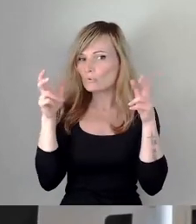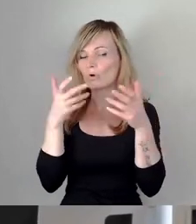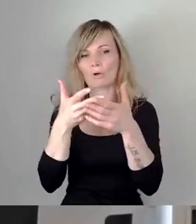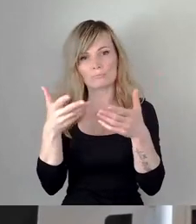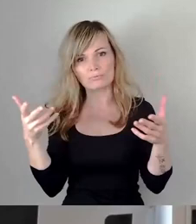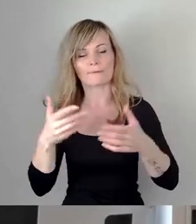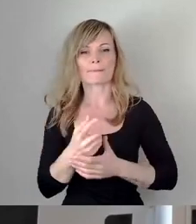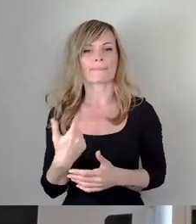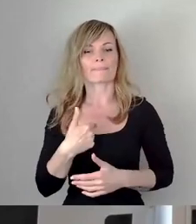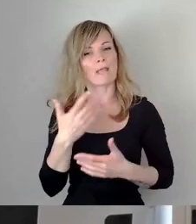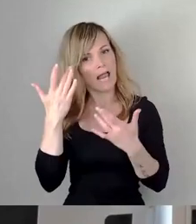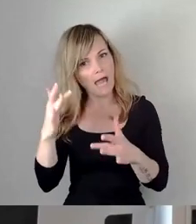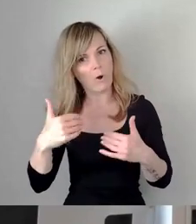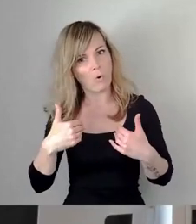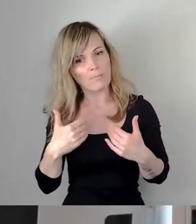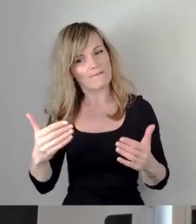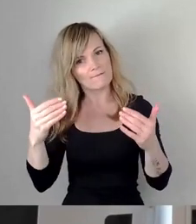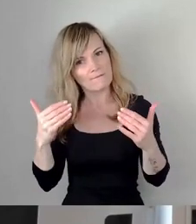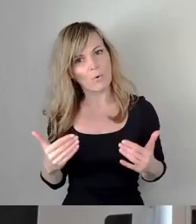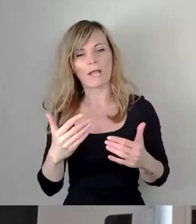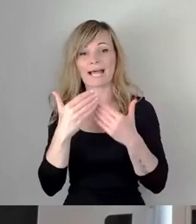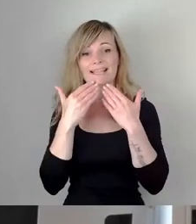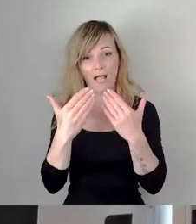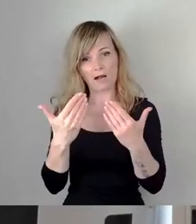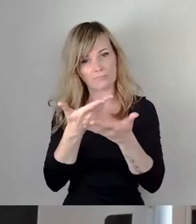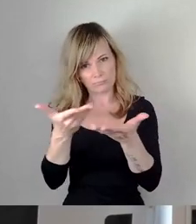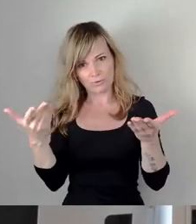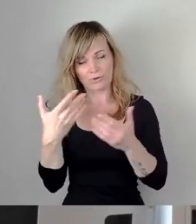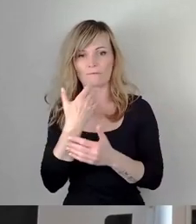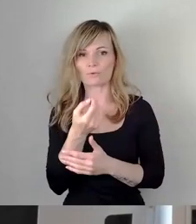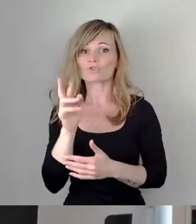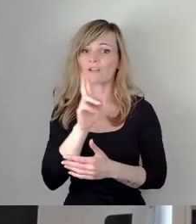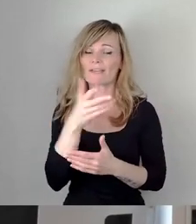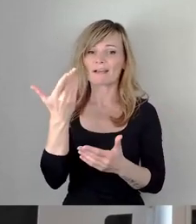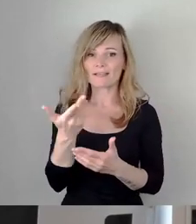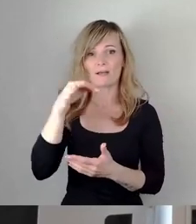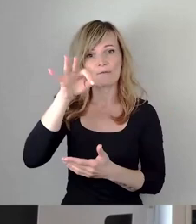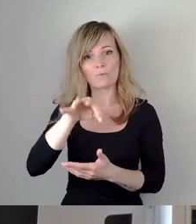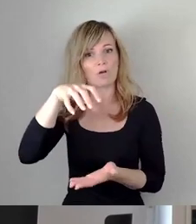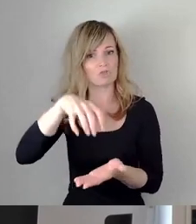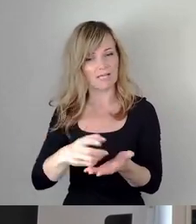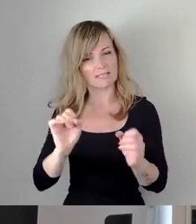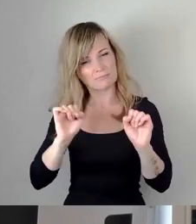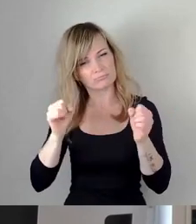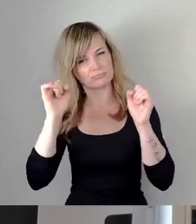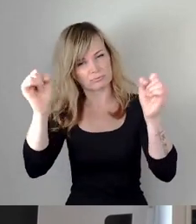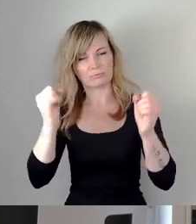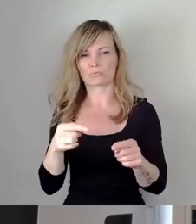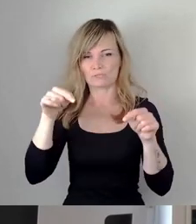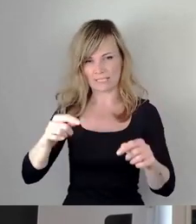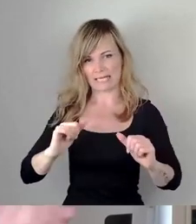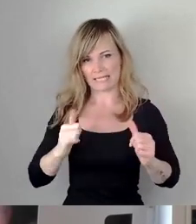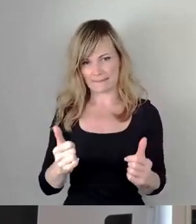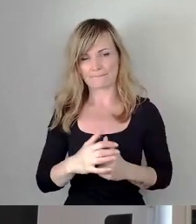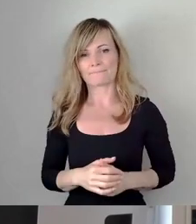erlauben Sie mir bitte vorher einen Dank an alle, die sich für die Stadt einsetzen und hier leben. Ein besonderer Dank gilt